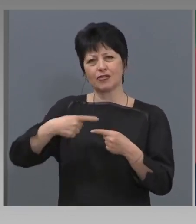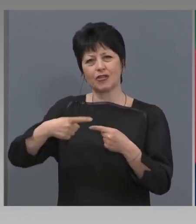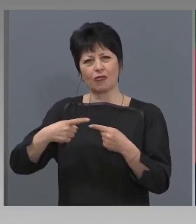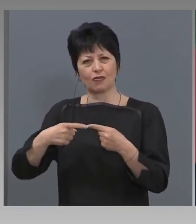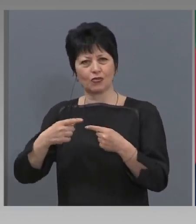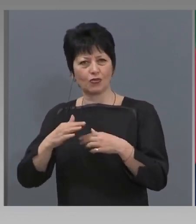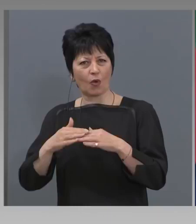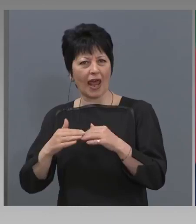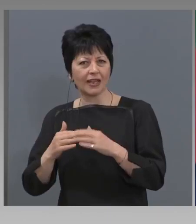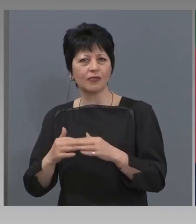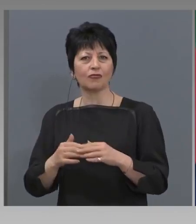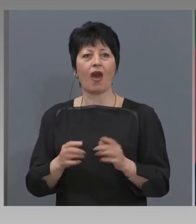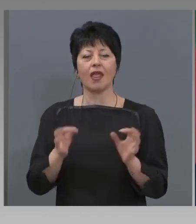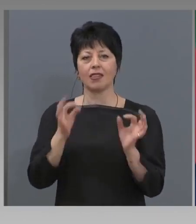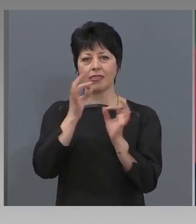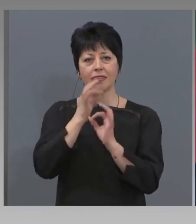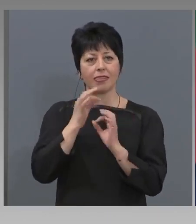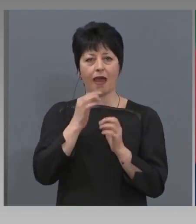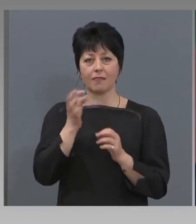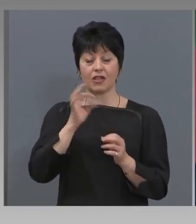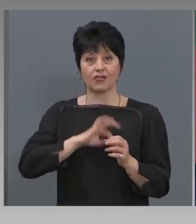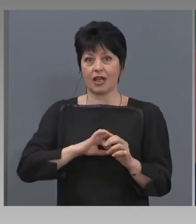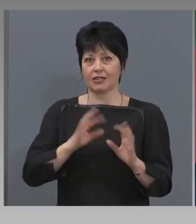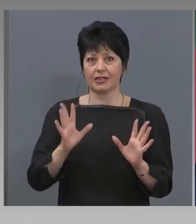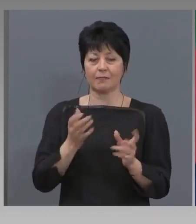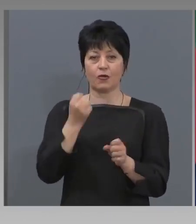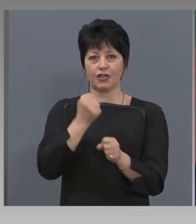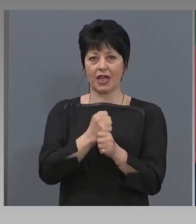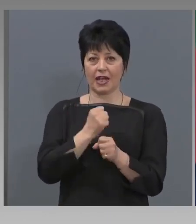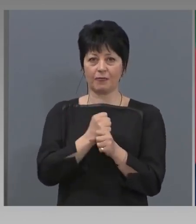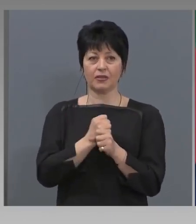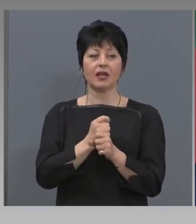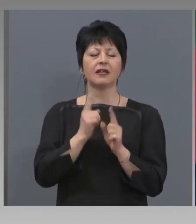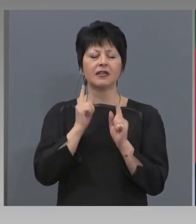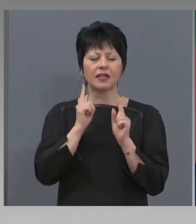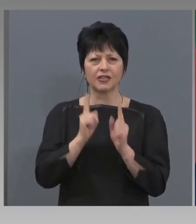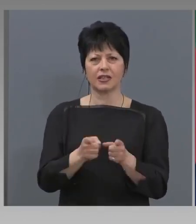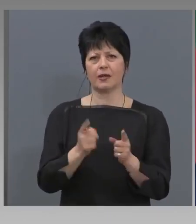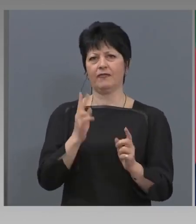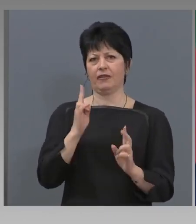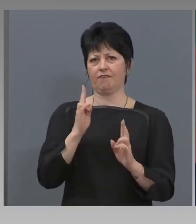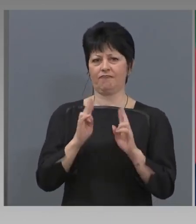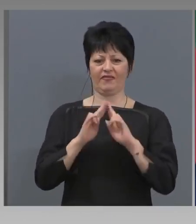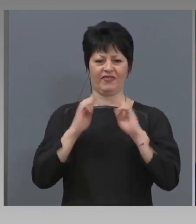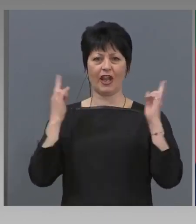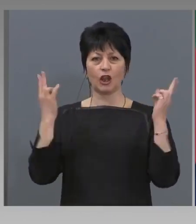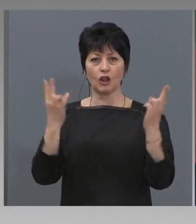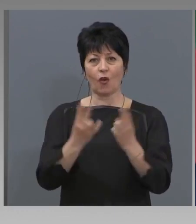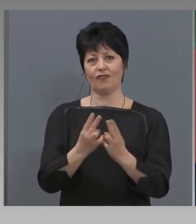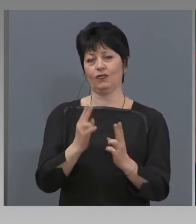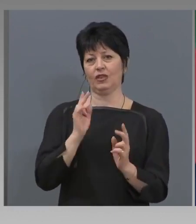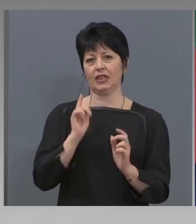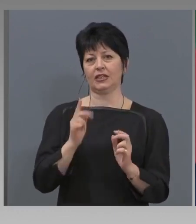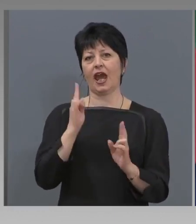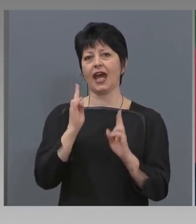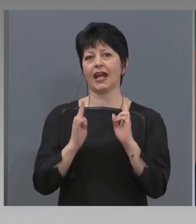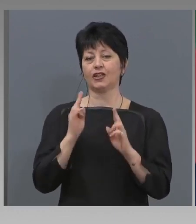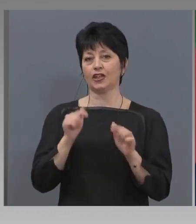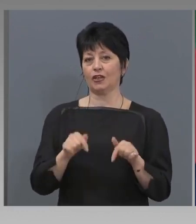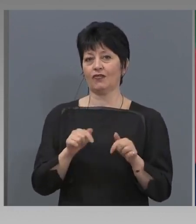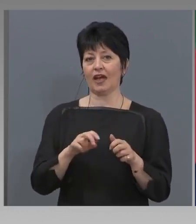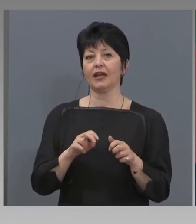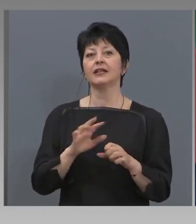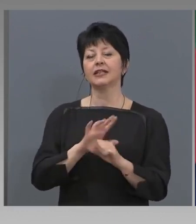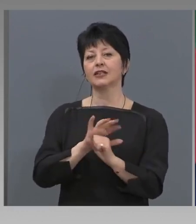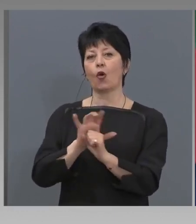няма никакъв шанс да заработи. Така че глобално трябва да се реши въпроса с коронавируса. А